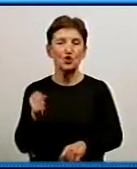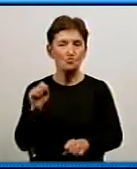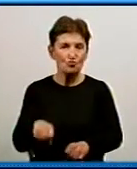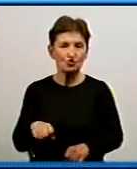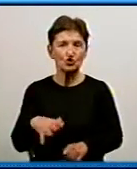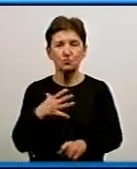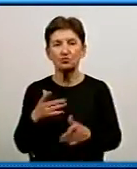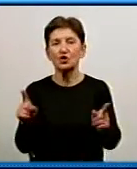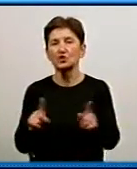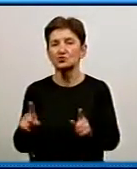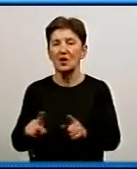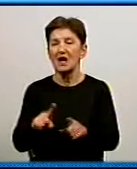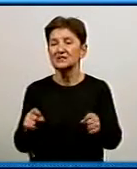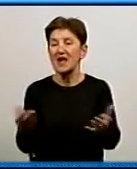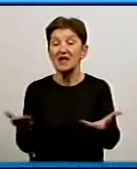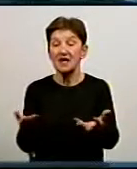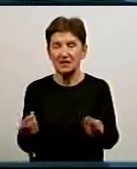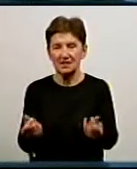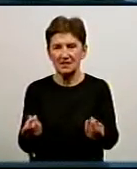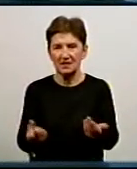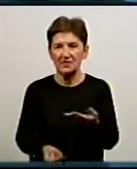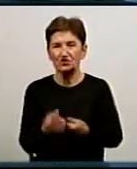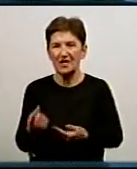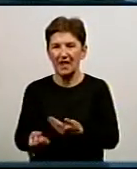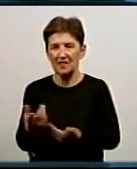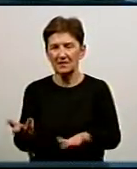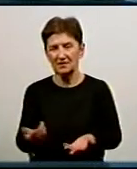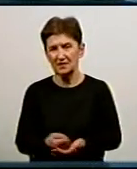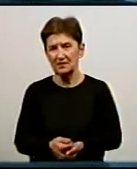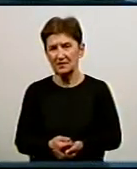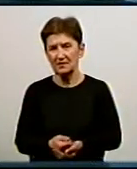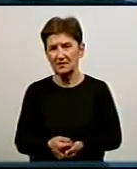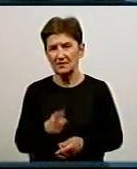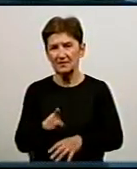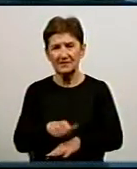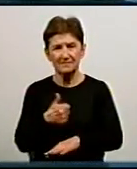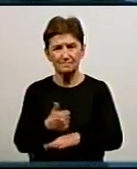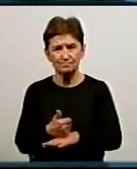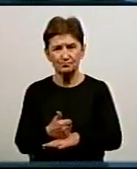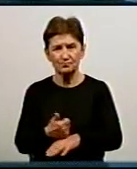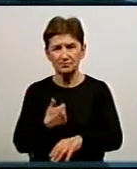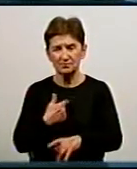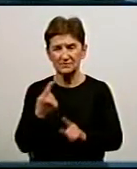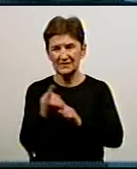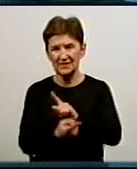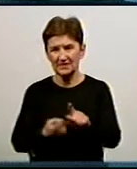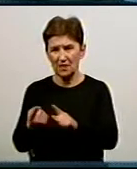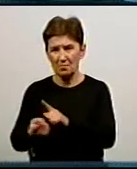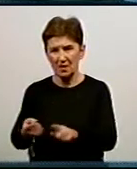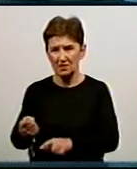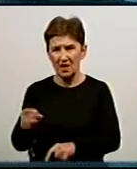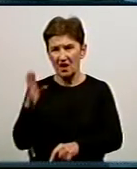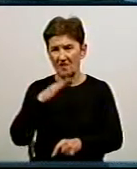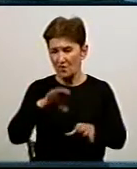щось, і якщо так, за рахунок яких джерел і де це може стати? Основні види робіт, які ми робимо заміну з цих основних